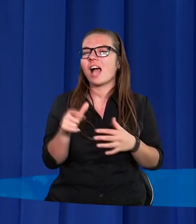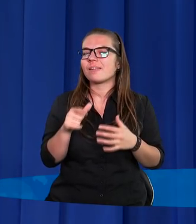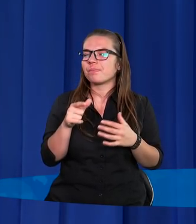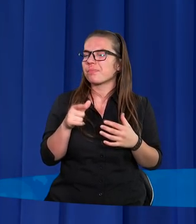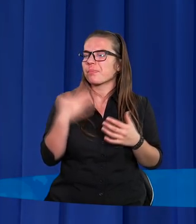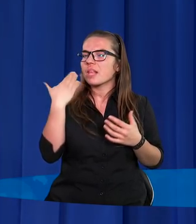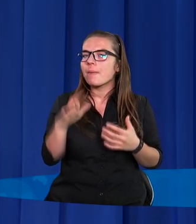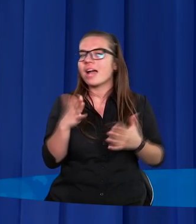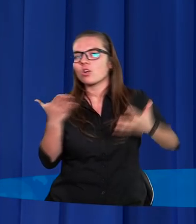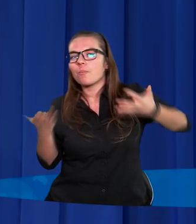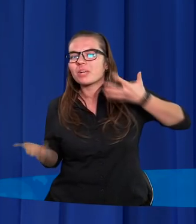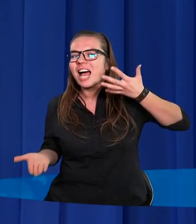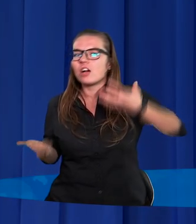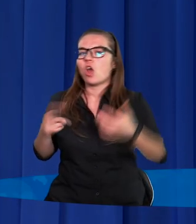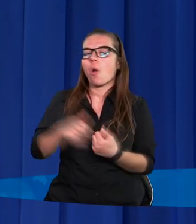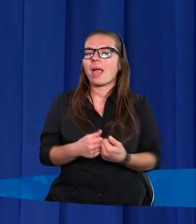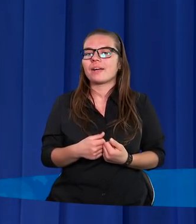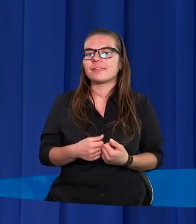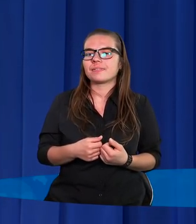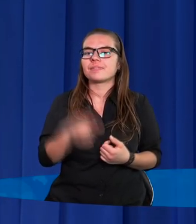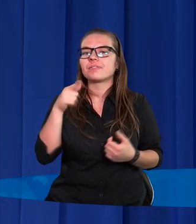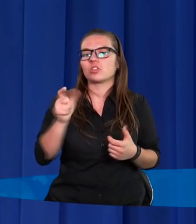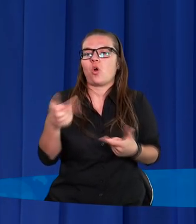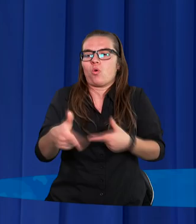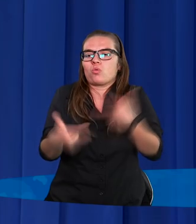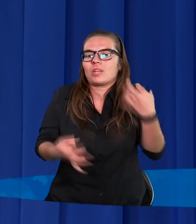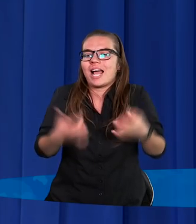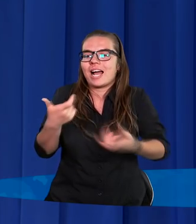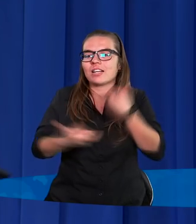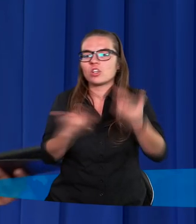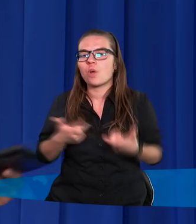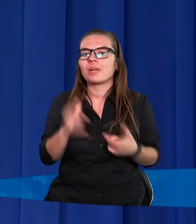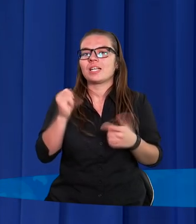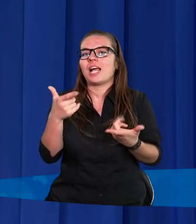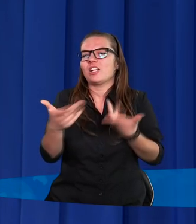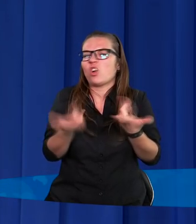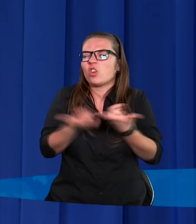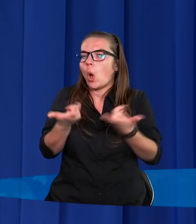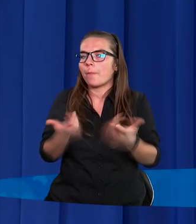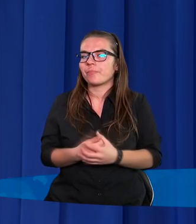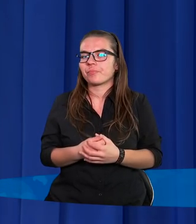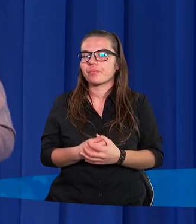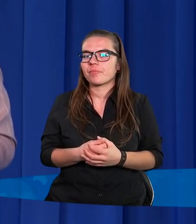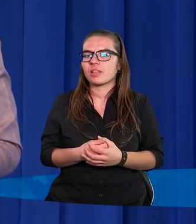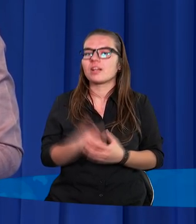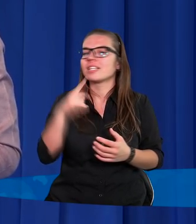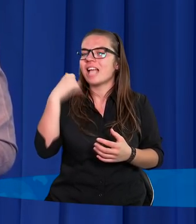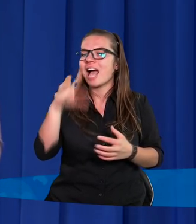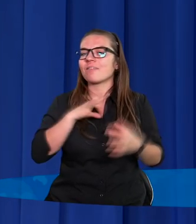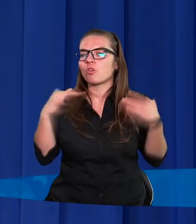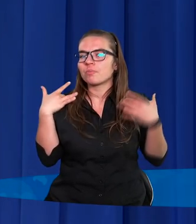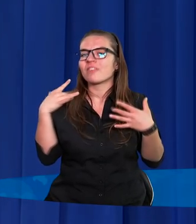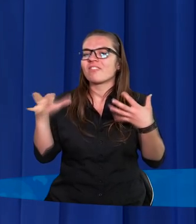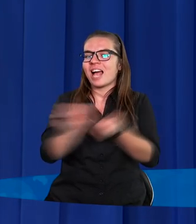wagi już jest tak bardzo przechylona na jego niekorzyść, co tutaj teraz zrobić? No jakoś ten człowiek walczy. Ja też w moim życiu walczyłem.